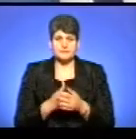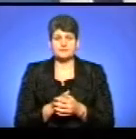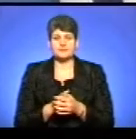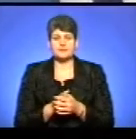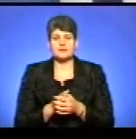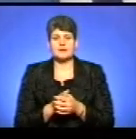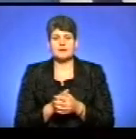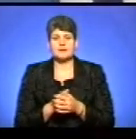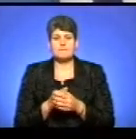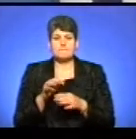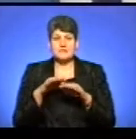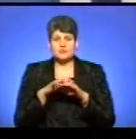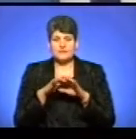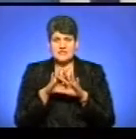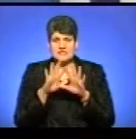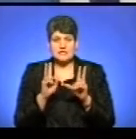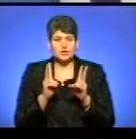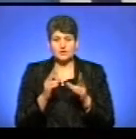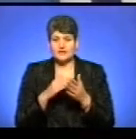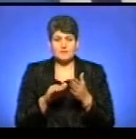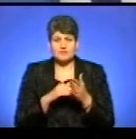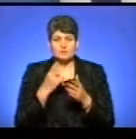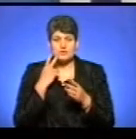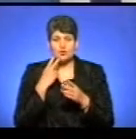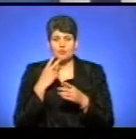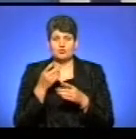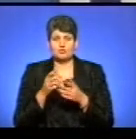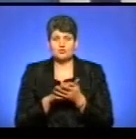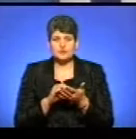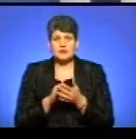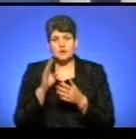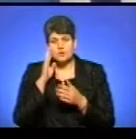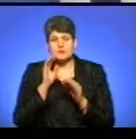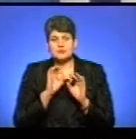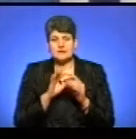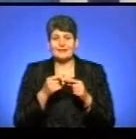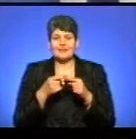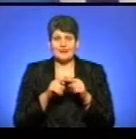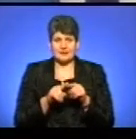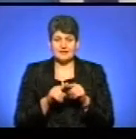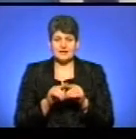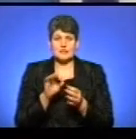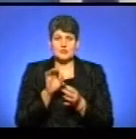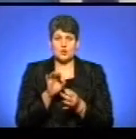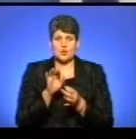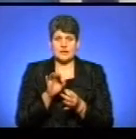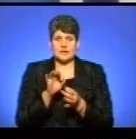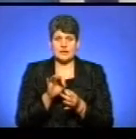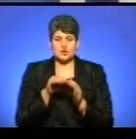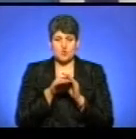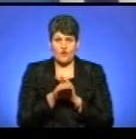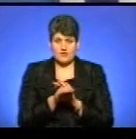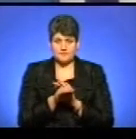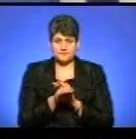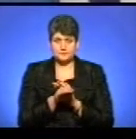Маскувальні сітки ніхто не відміняв. Вони постійно псуються, бо навіть хлопці розказують, що техніка стоїть схована,